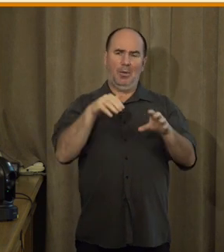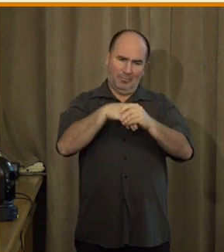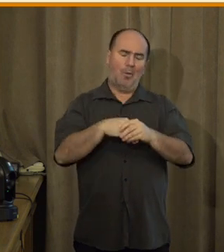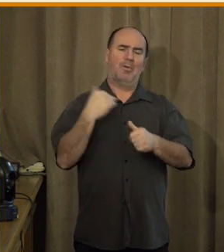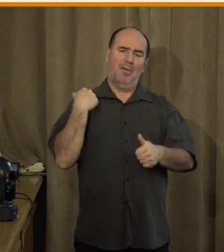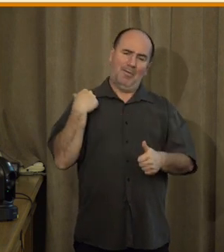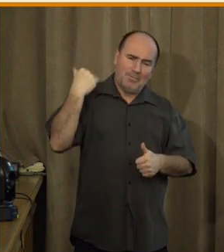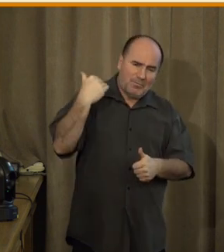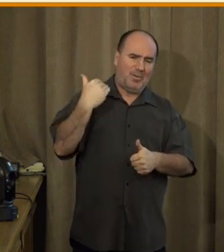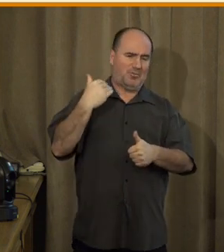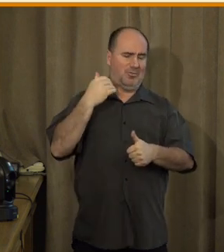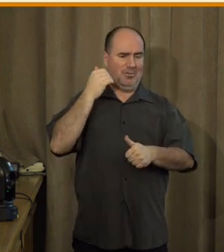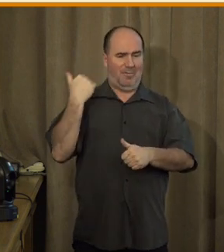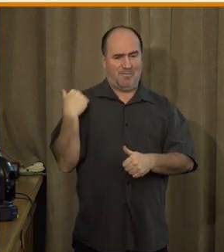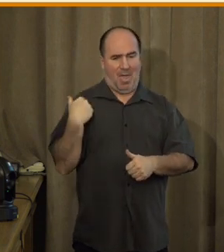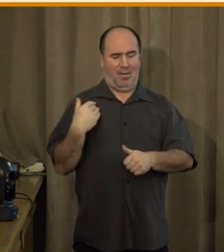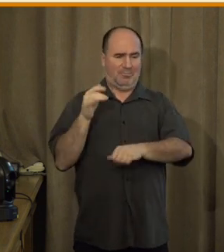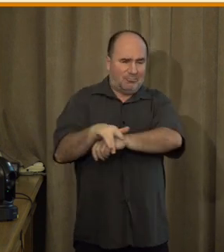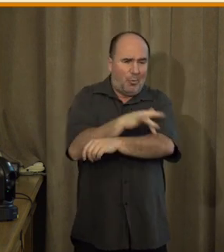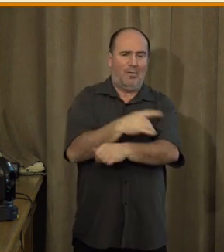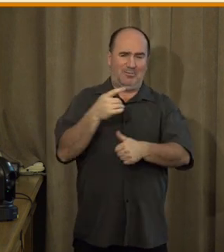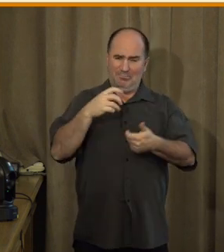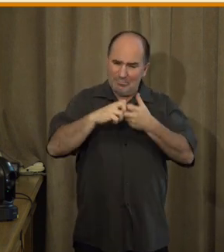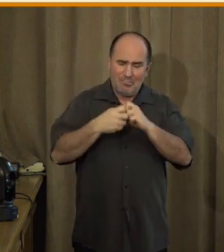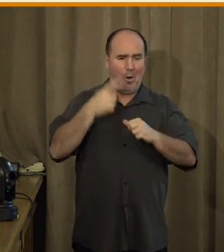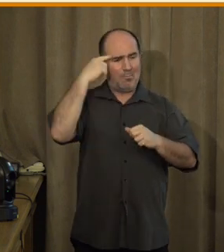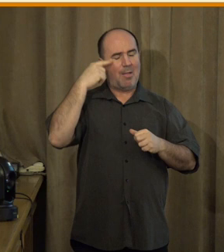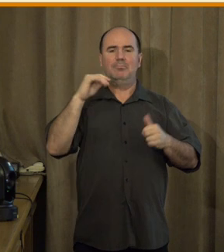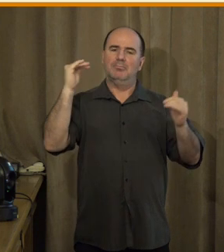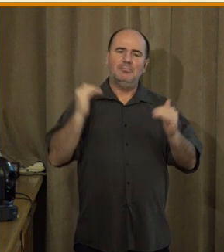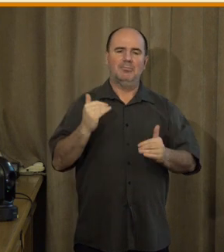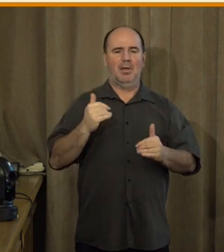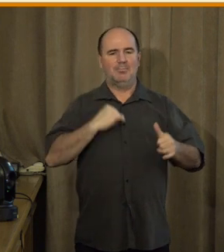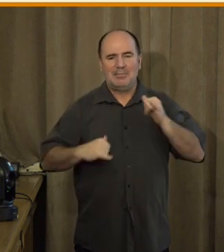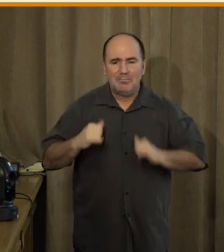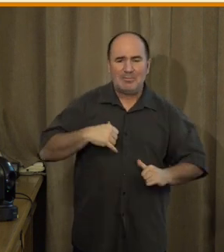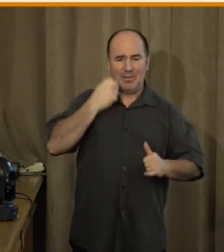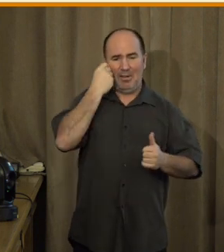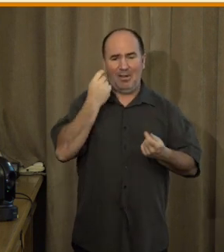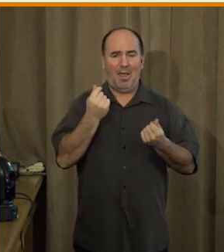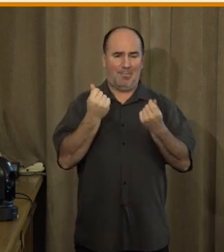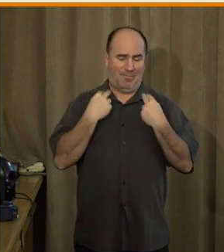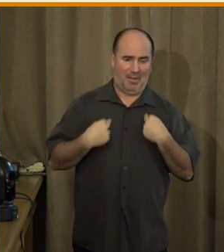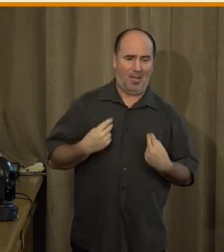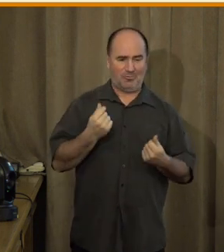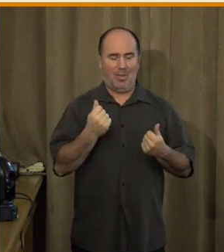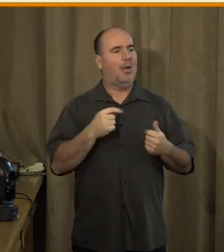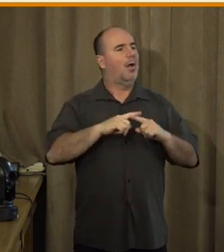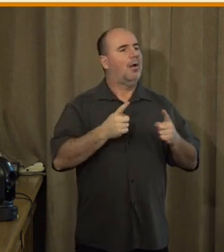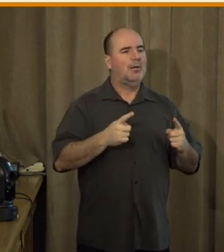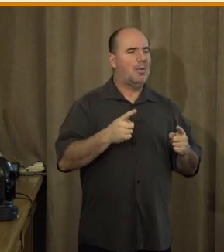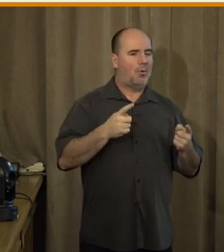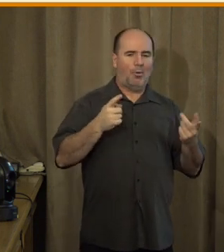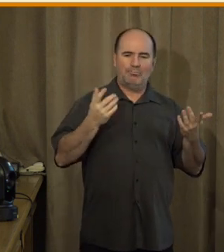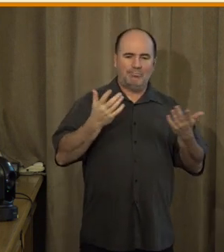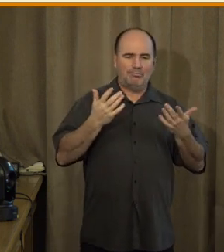nížší vzdělání a nížší příjmy. Zajímavé jsou tam parametry, jako menší osobní spokojenost, menší